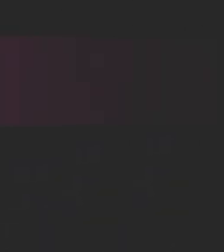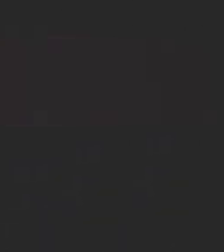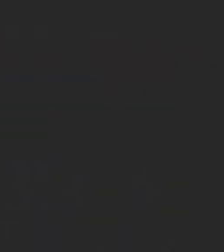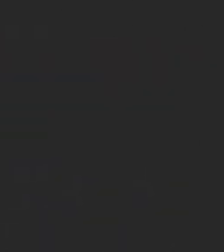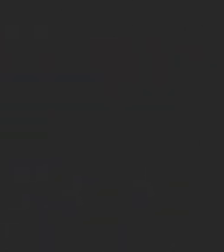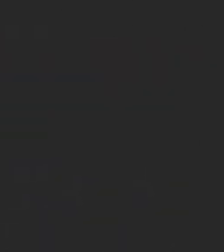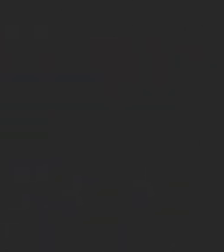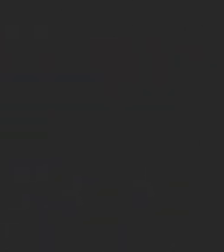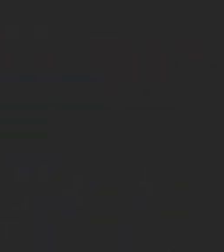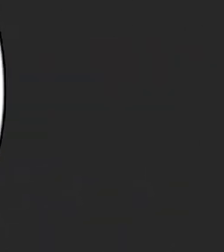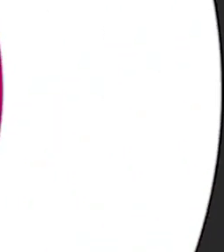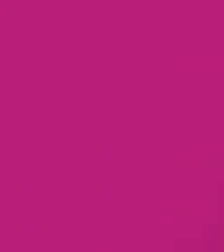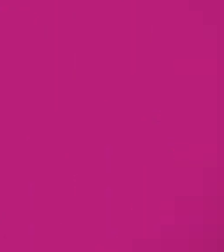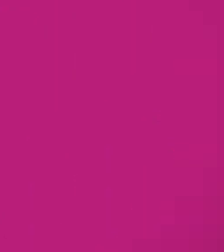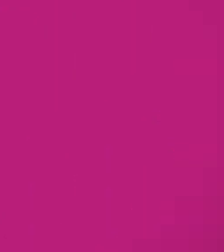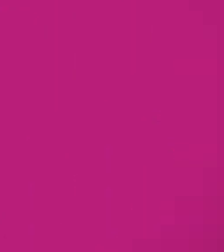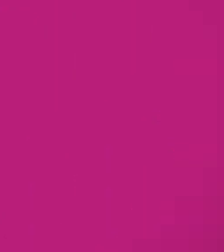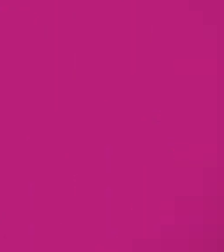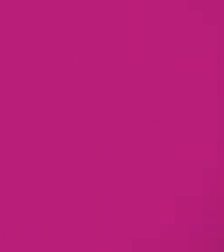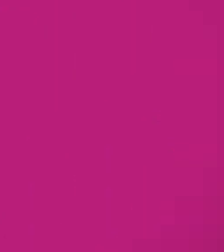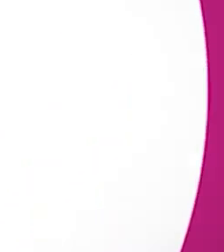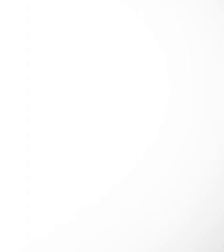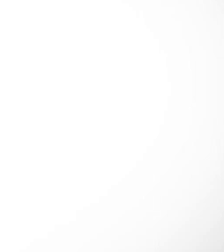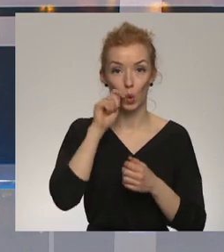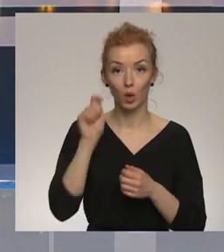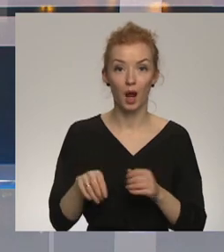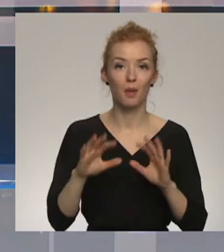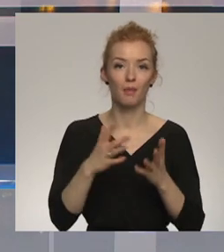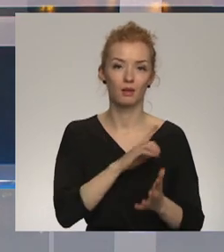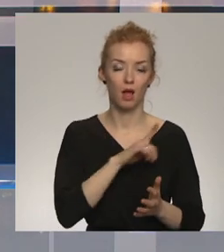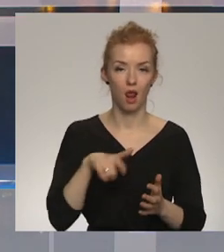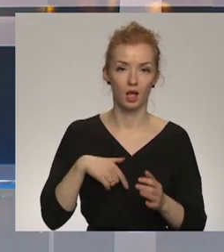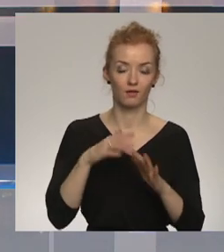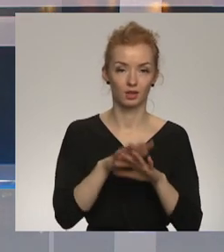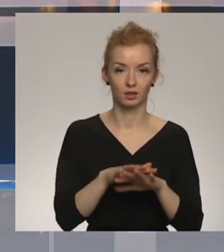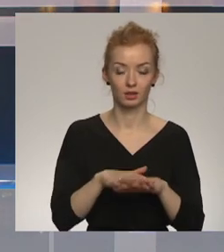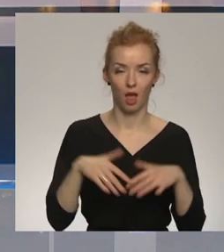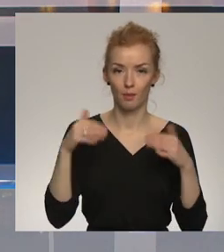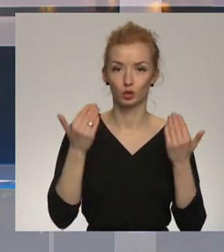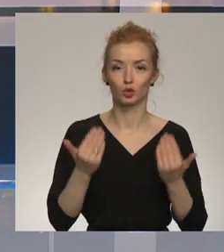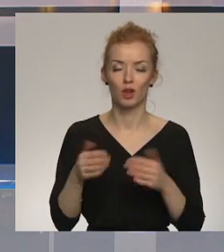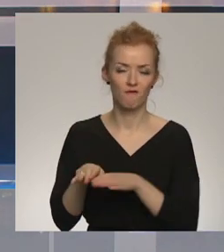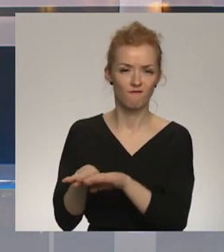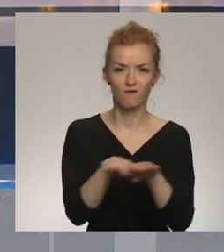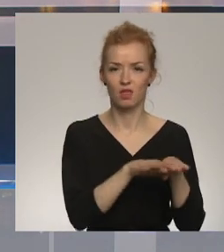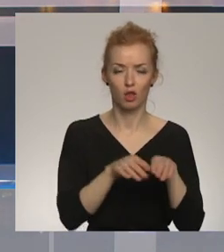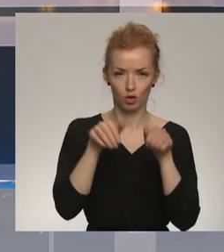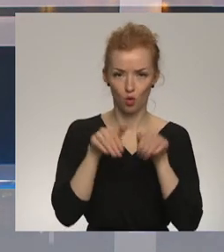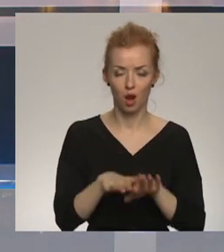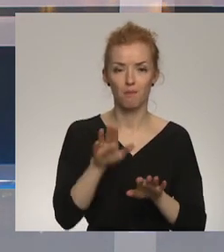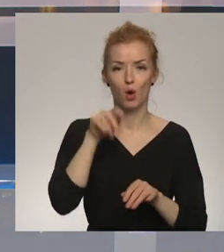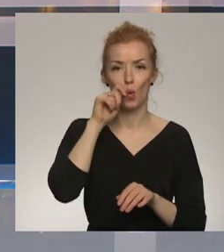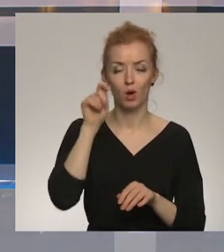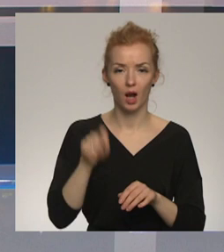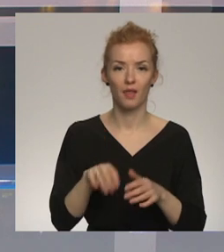Re, visi ēters ir te! Latvijas Sājuma šodien vienbālsīgi pieņēma paziņojumu par Ukrainas